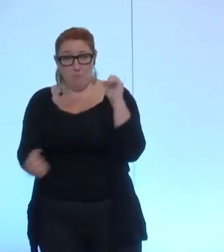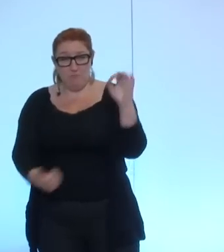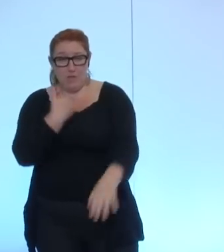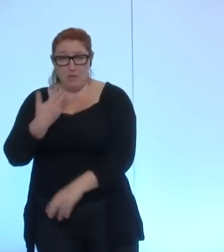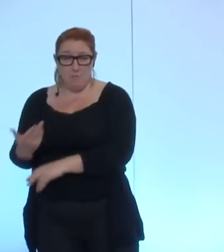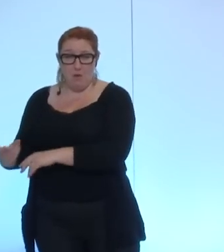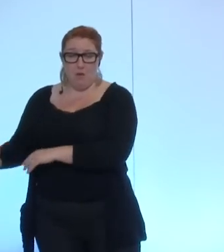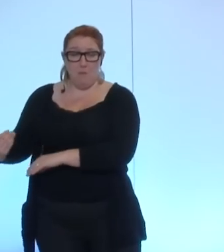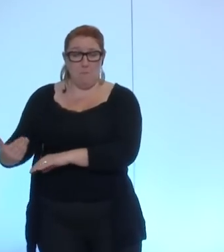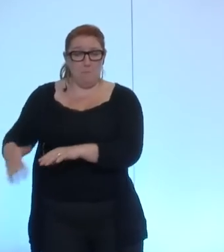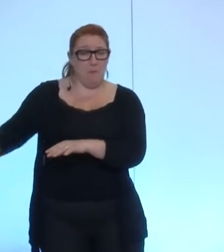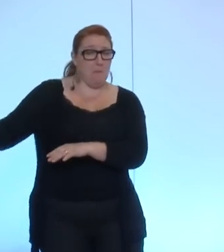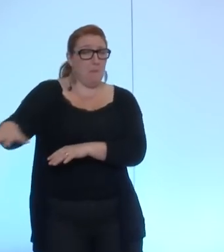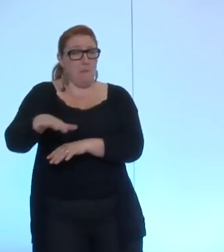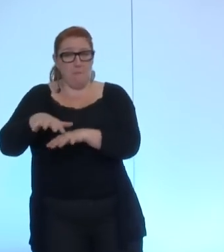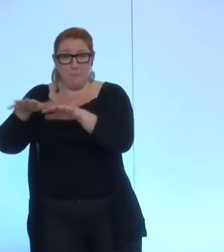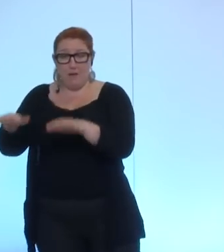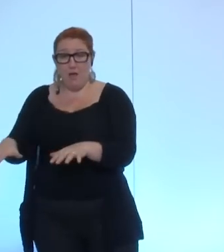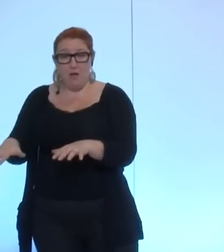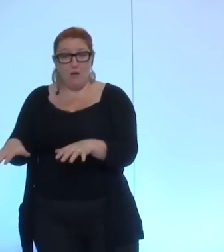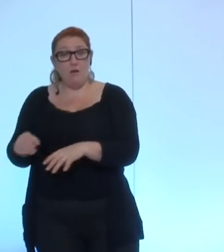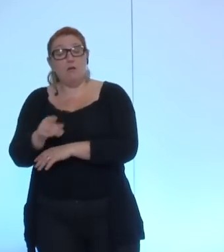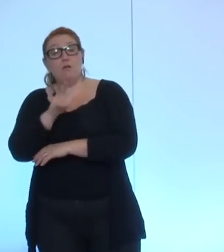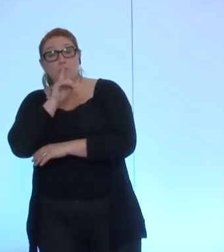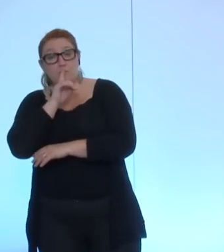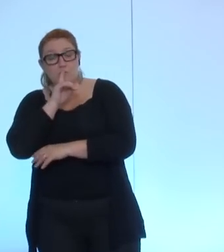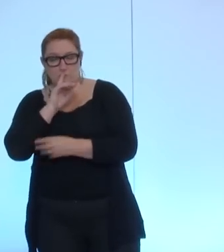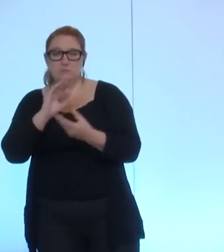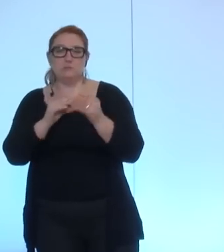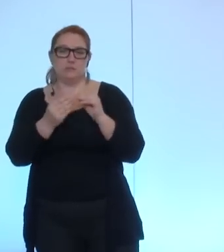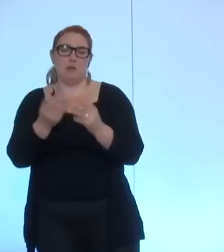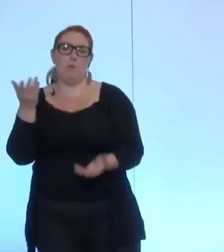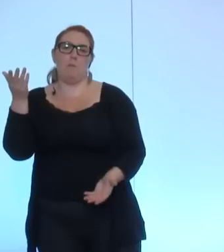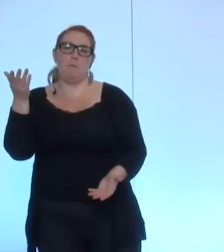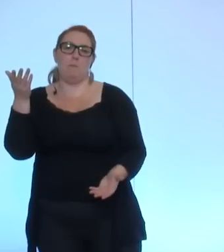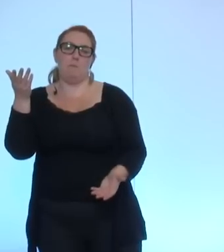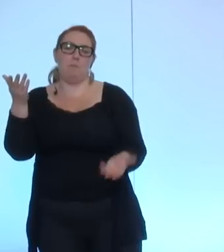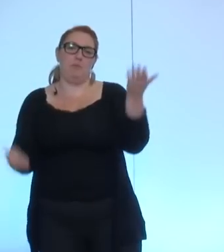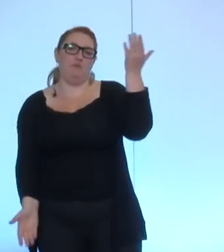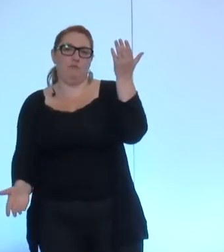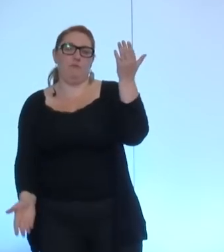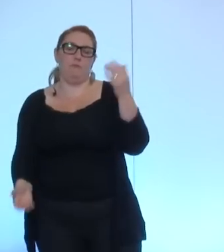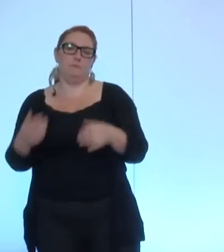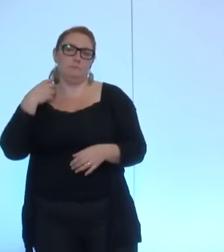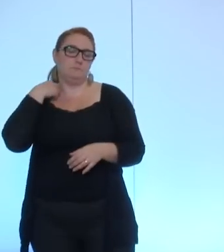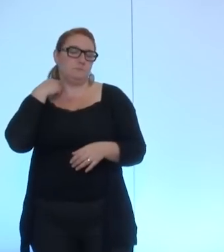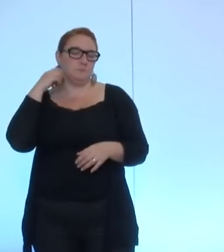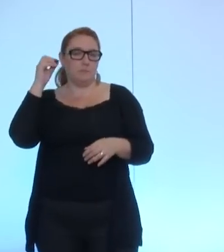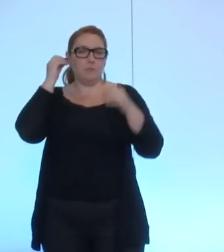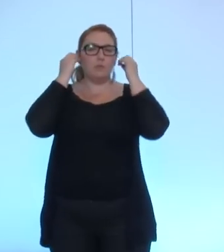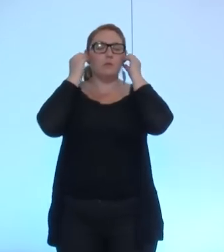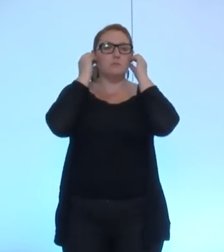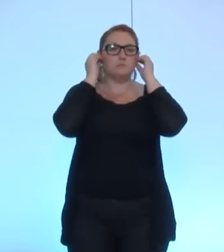délibération mais au fond une fois que chacun aura